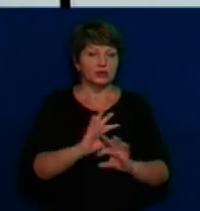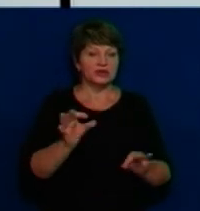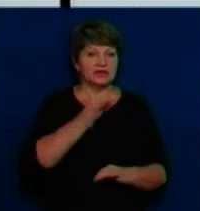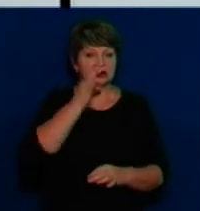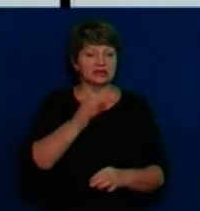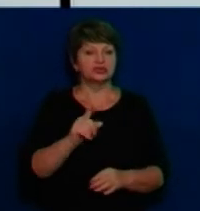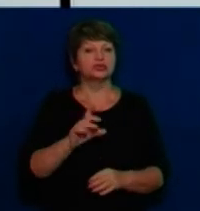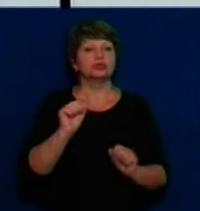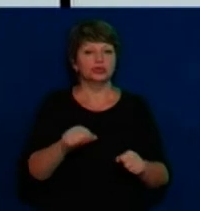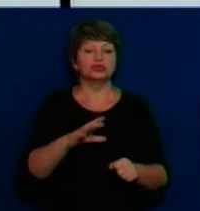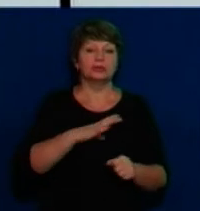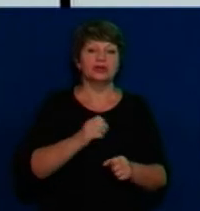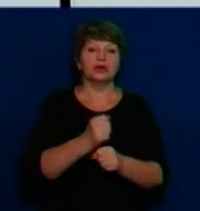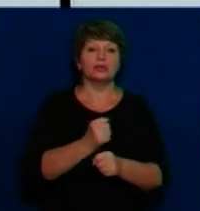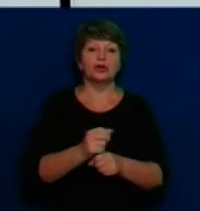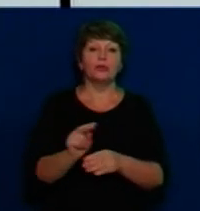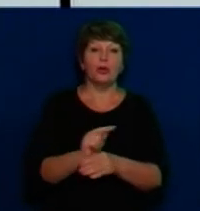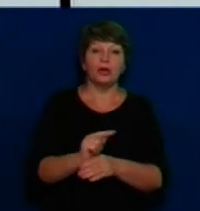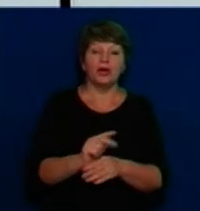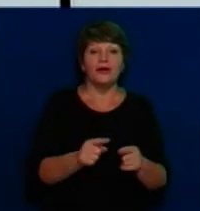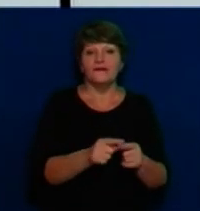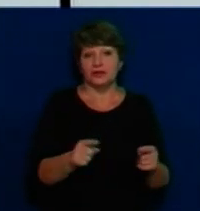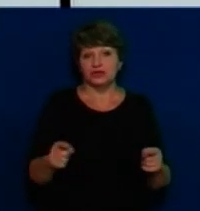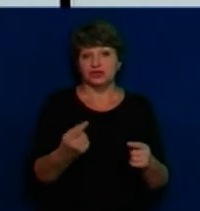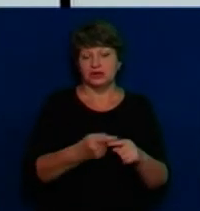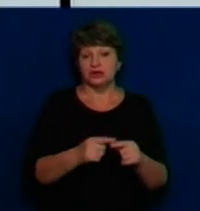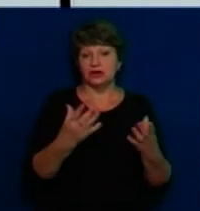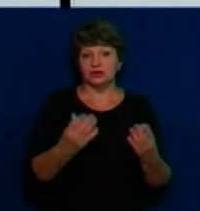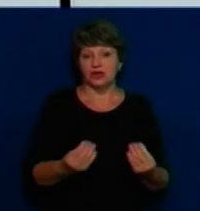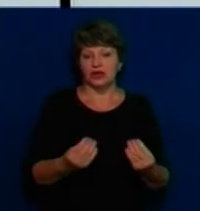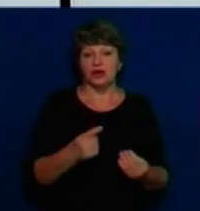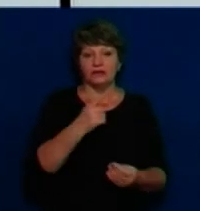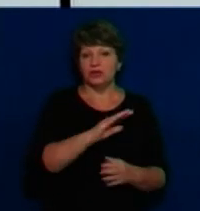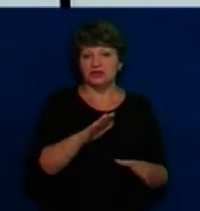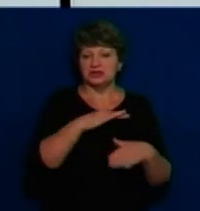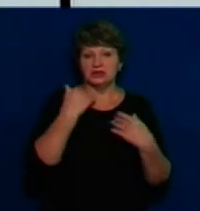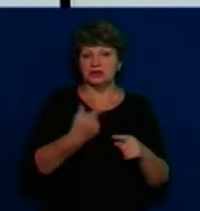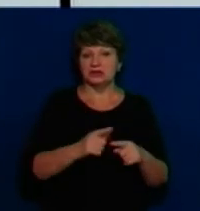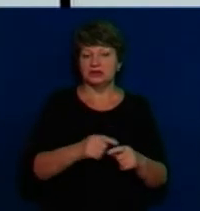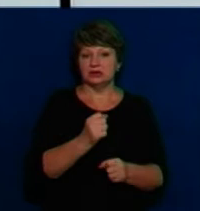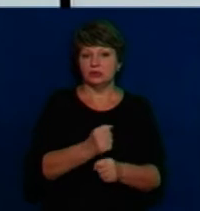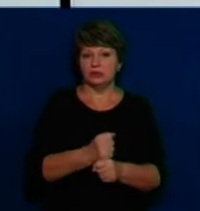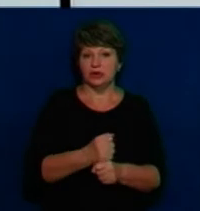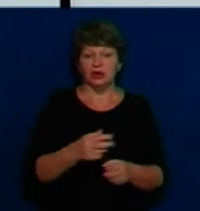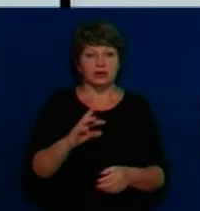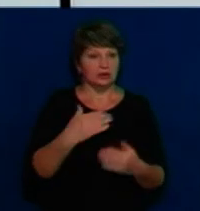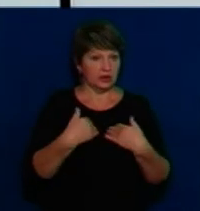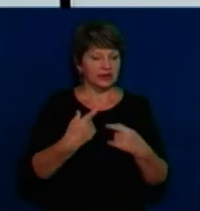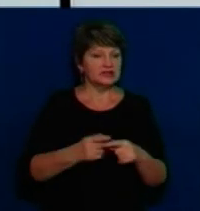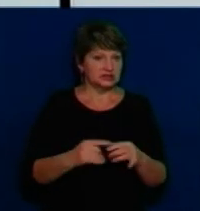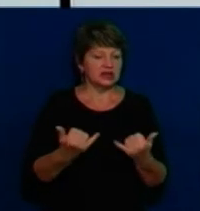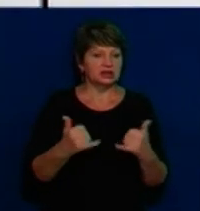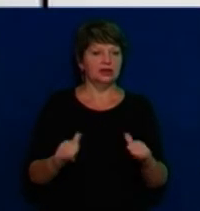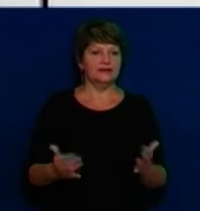поправки. В течение 20 робочих днів вони могли зробити поправку, але вони не захотіли цього робити. Для нас це дивно. Пане Сергійове, що маєте